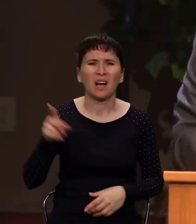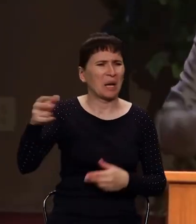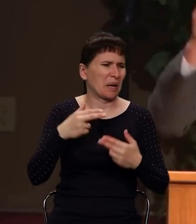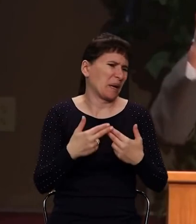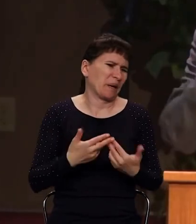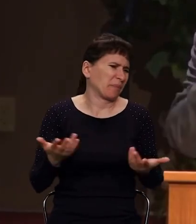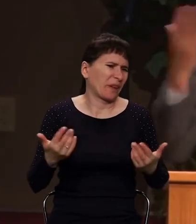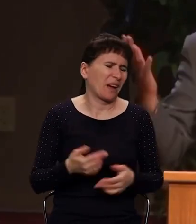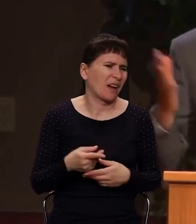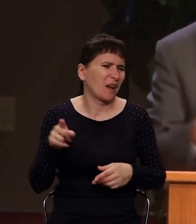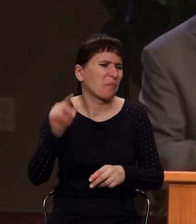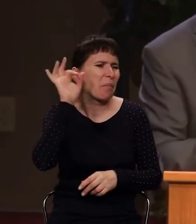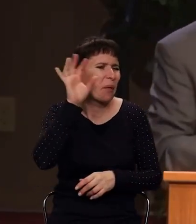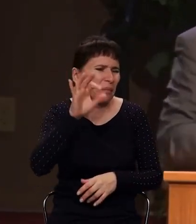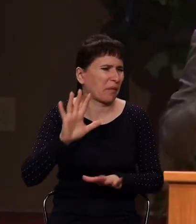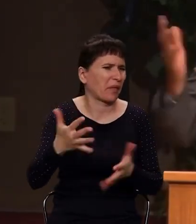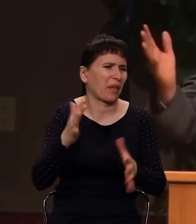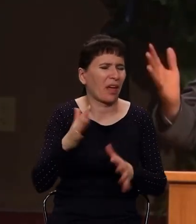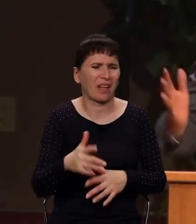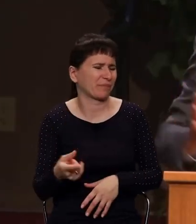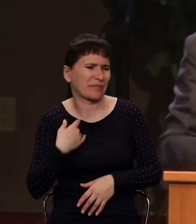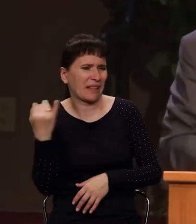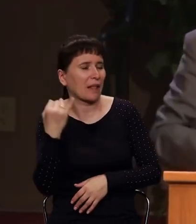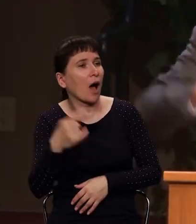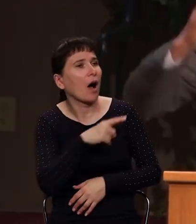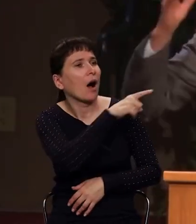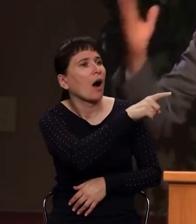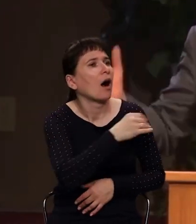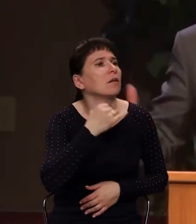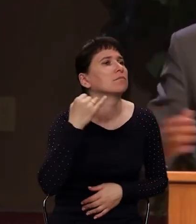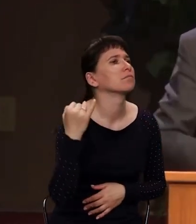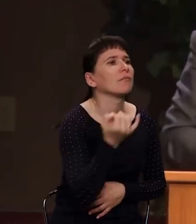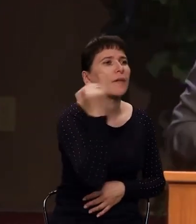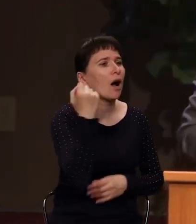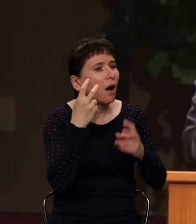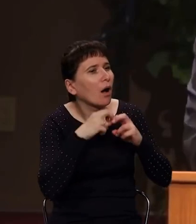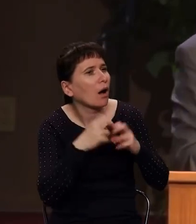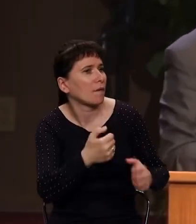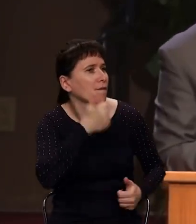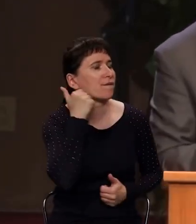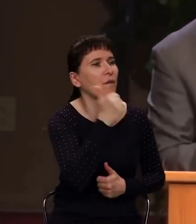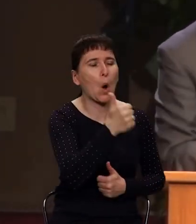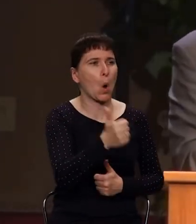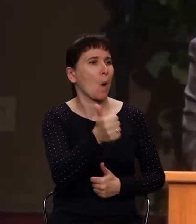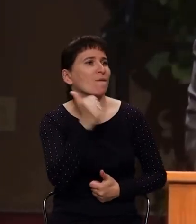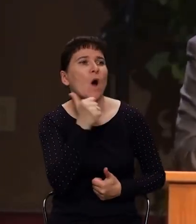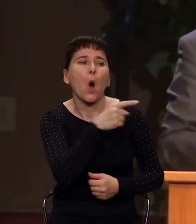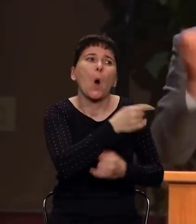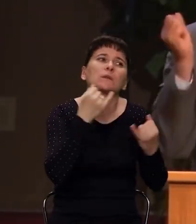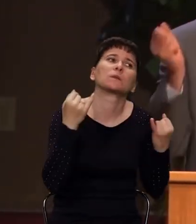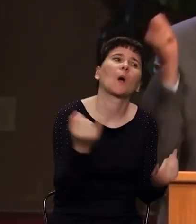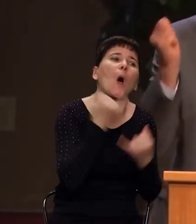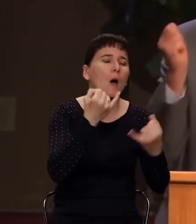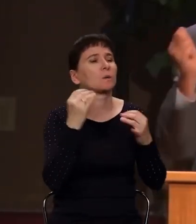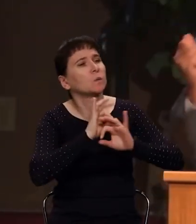слушать, и идут туда, где отвисает челюсть, ох там проповеди, ох там говорят, пойду в американскую, пойду еще куда-то, почему,